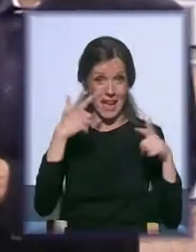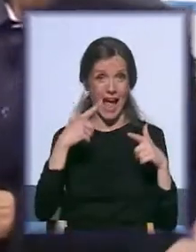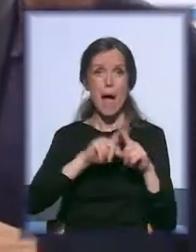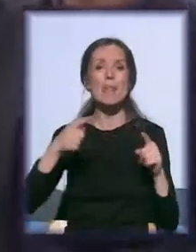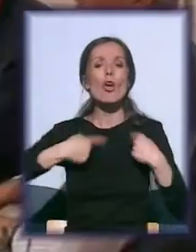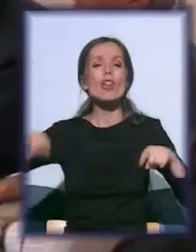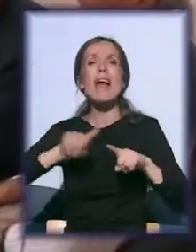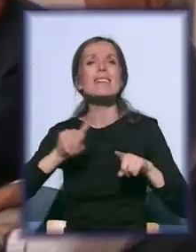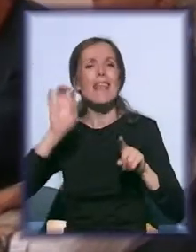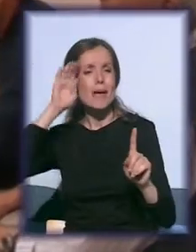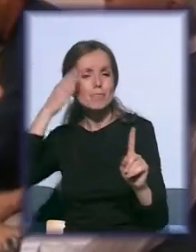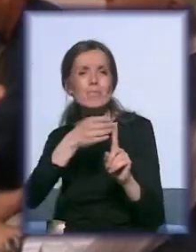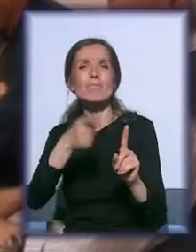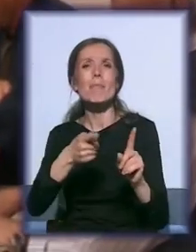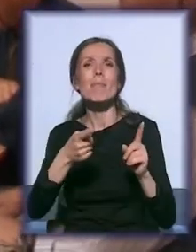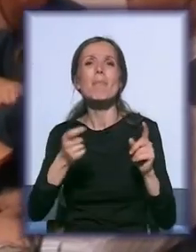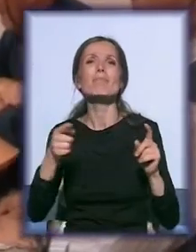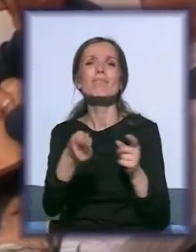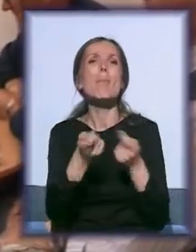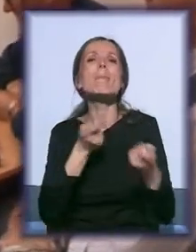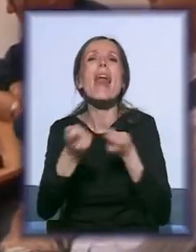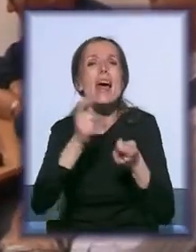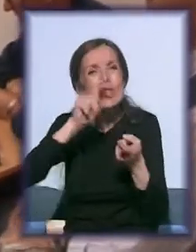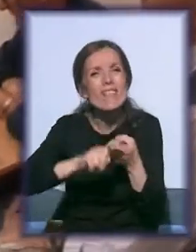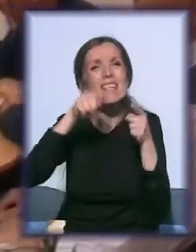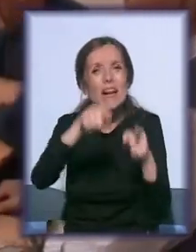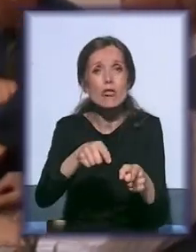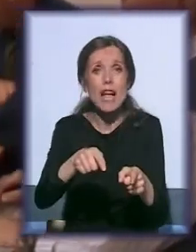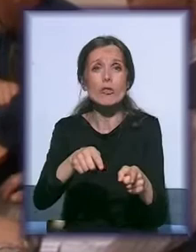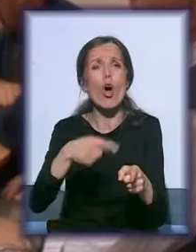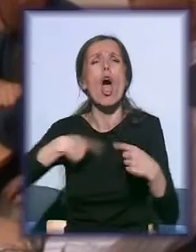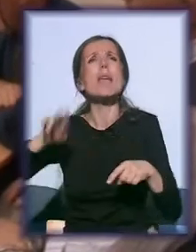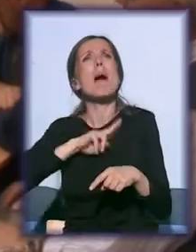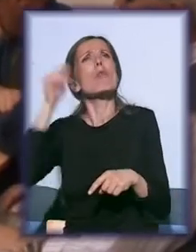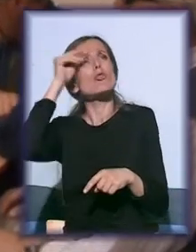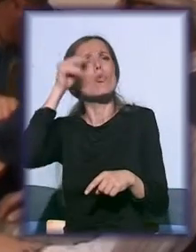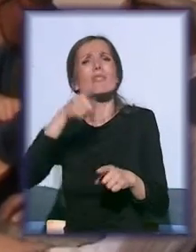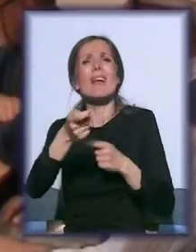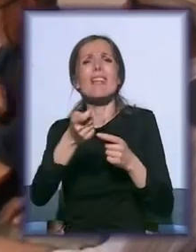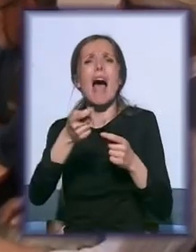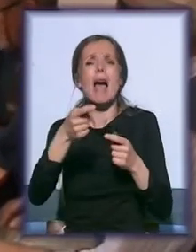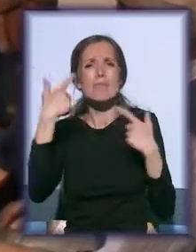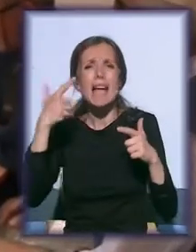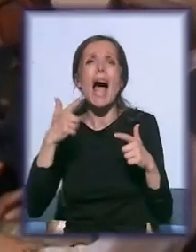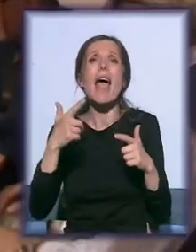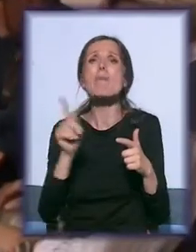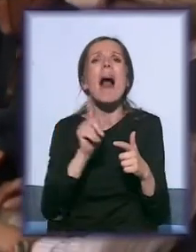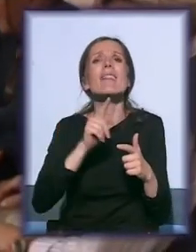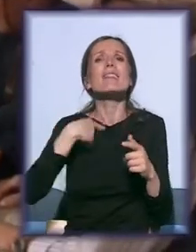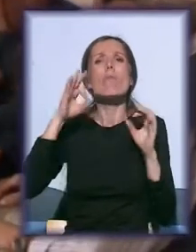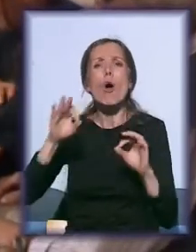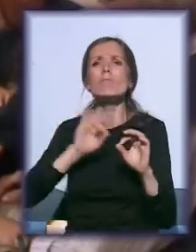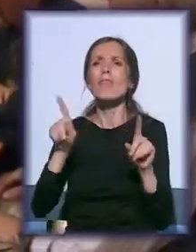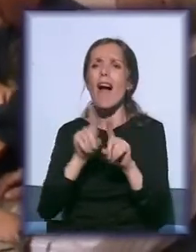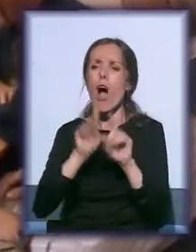neka iskustva, imamo iskustvo organizacije ovog sajma, ali da smo mi sada za sajamske aktivnosti i školovani i obučani ili bili na